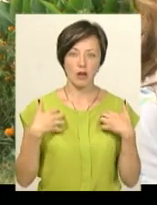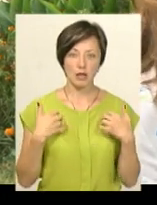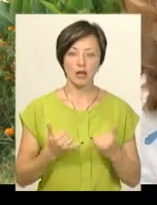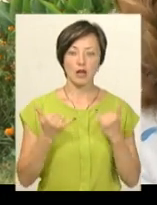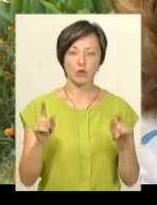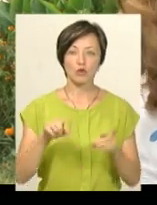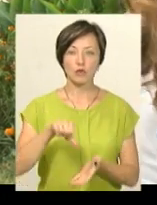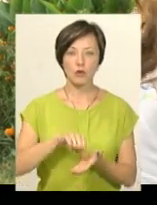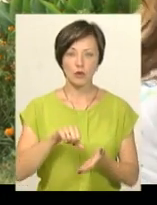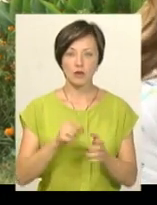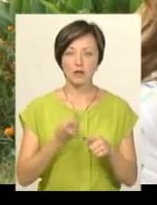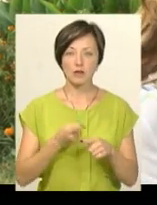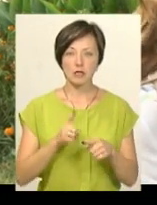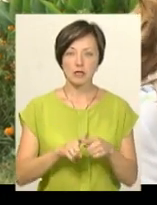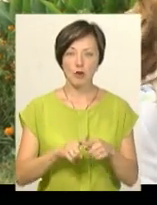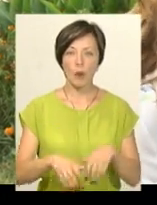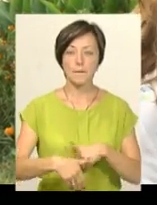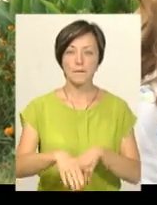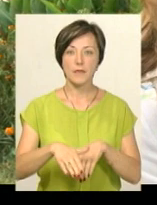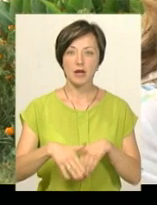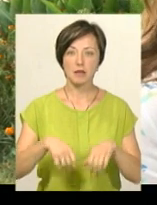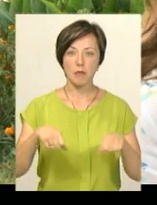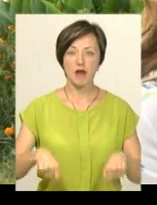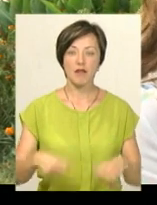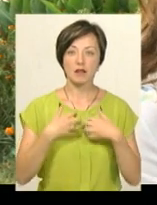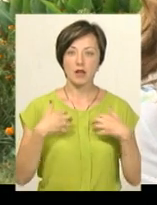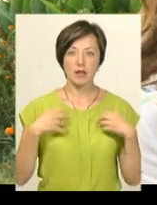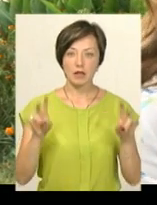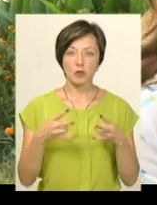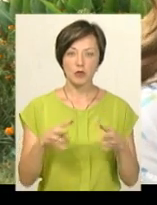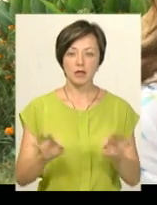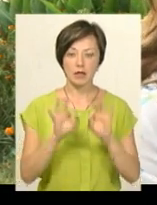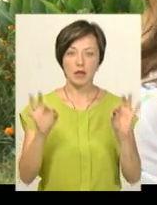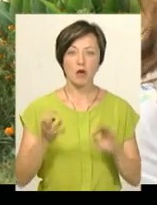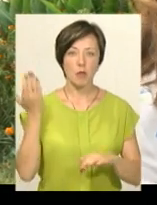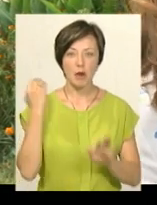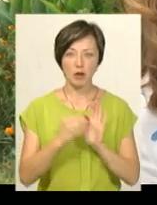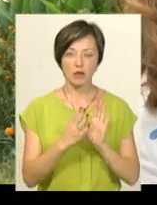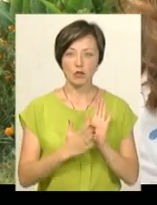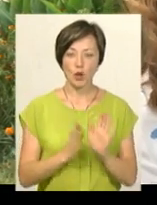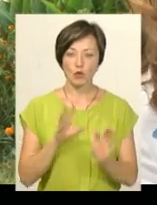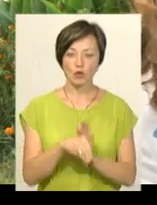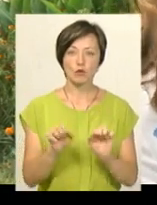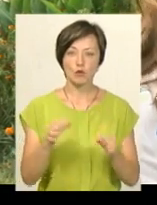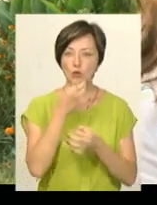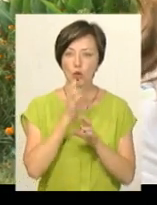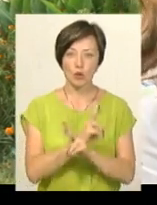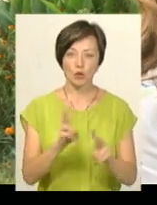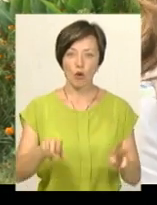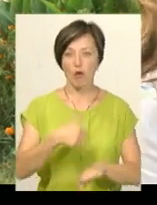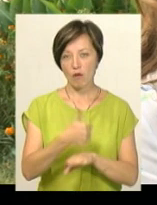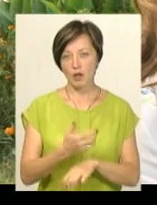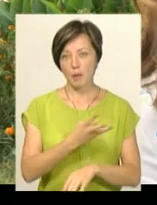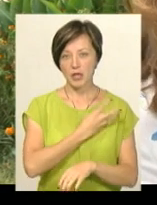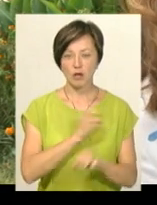Для того, щоб взяти участь в марш за права тварин, не потрібно ніякої попередньої реєстрації. Долучиться може будь-хто, головне